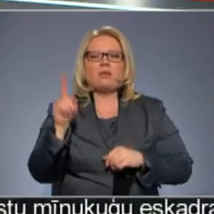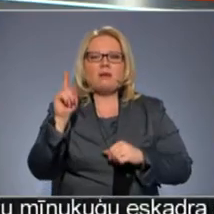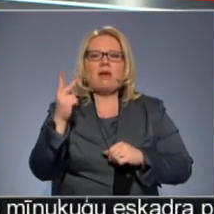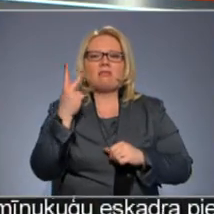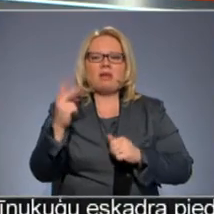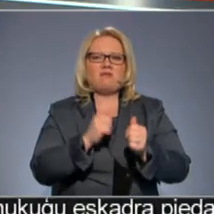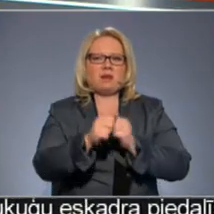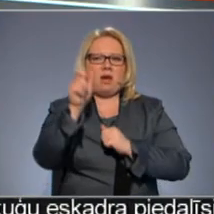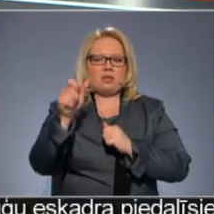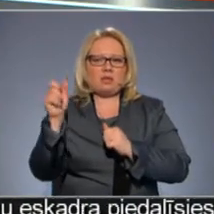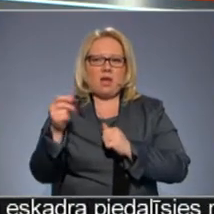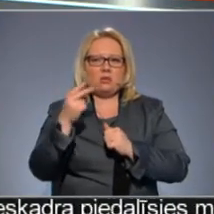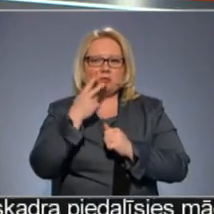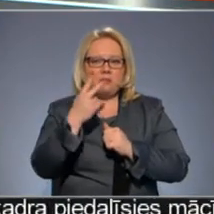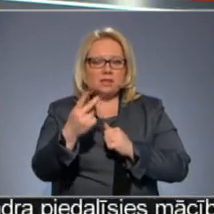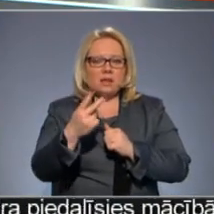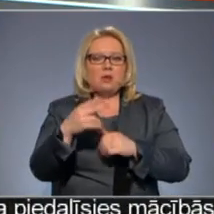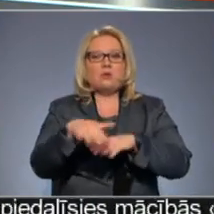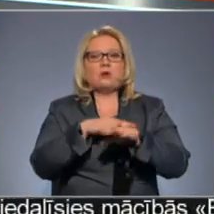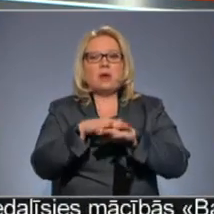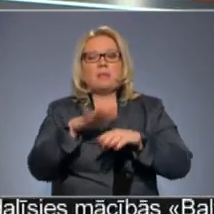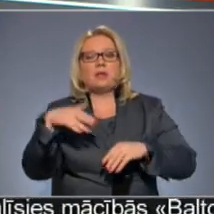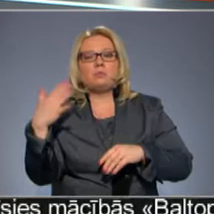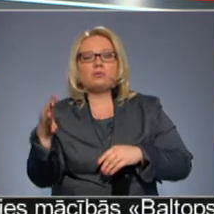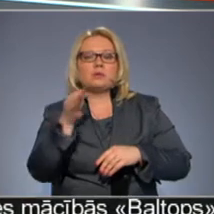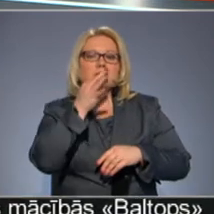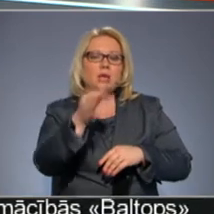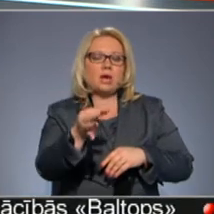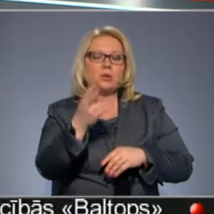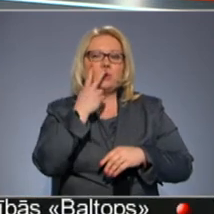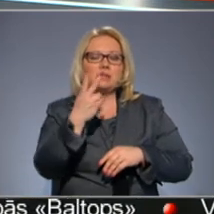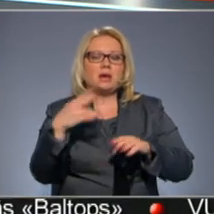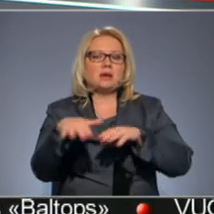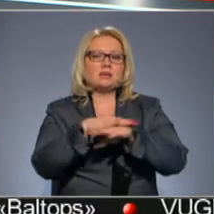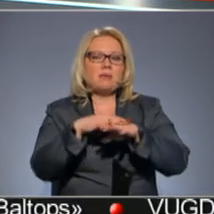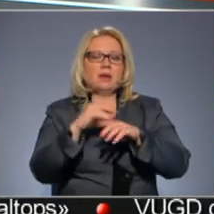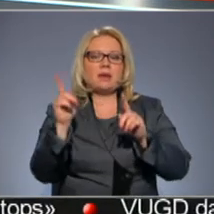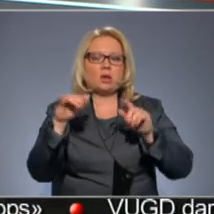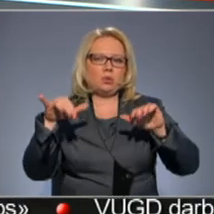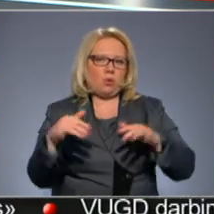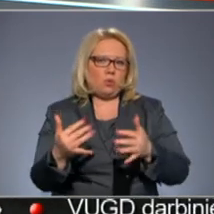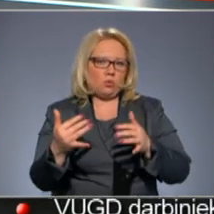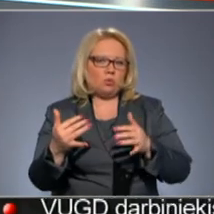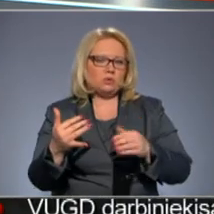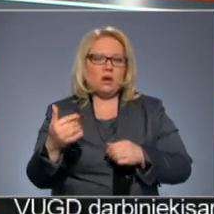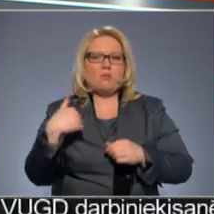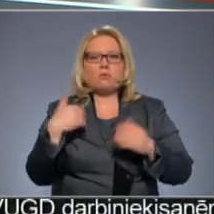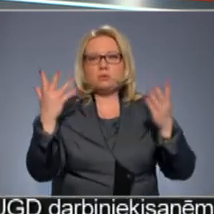divus kandidātus apskatīt. No sabiedrības puses es teiktu, izskatās, ka sabiedrība ir nogurusi. Mums